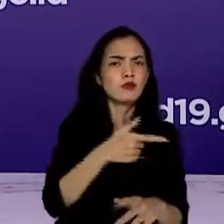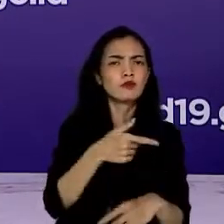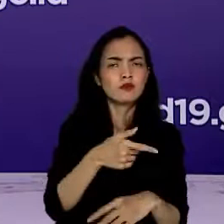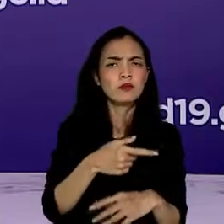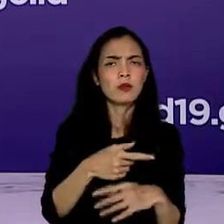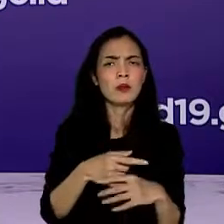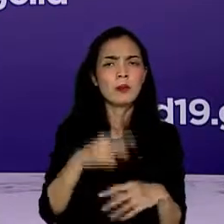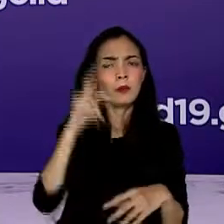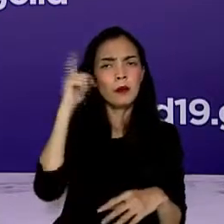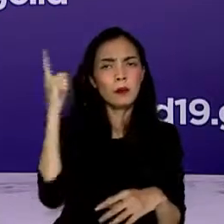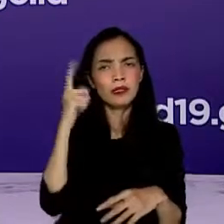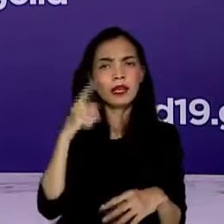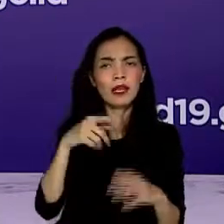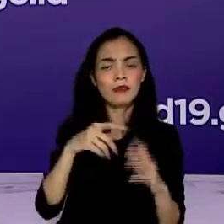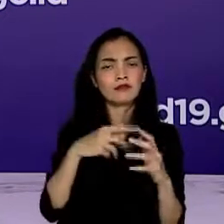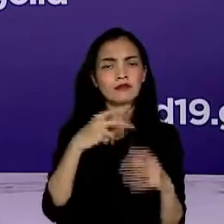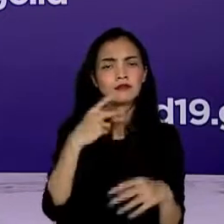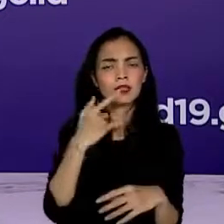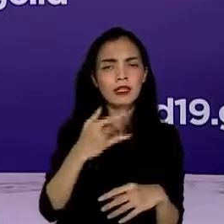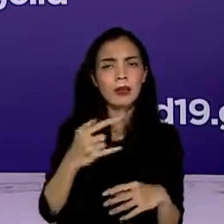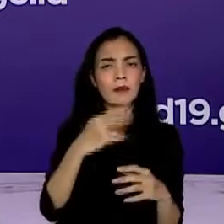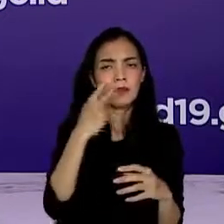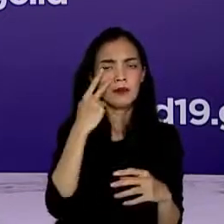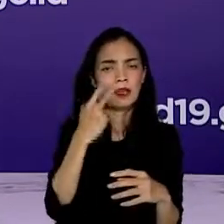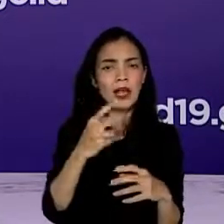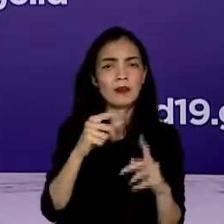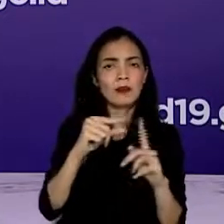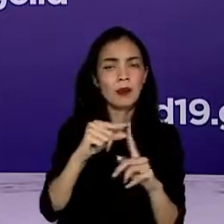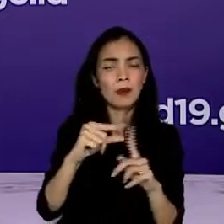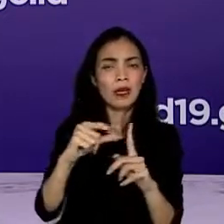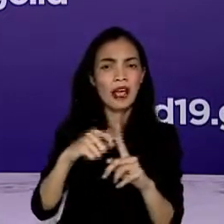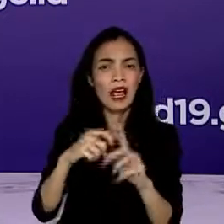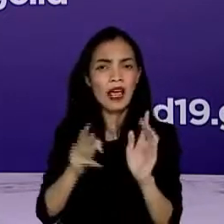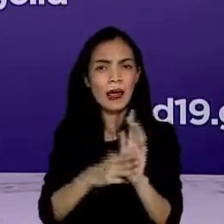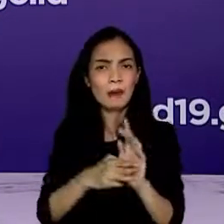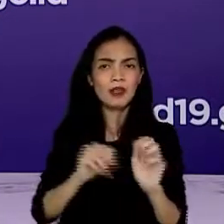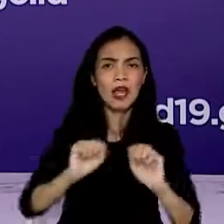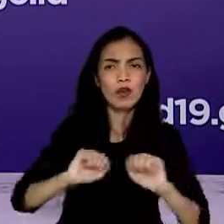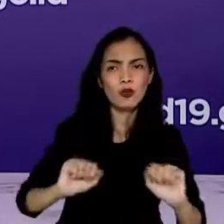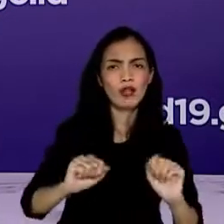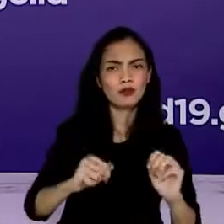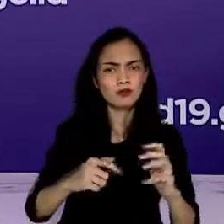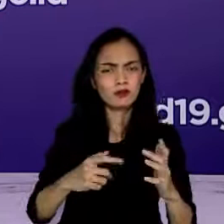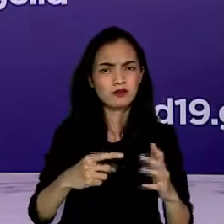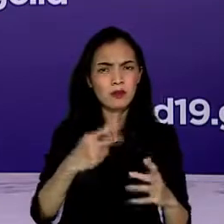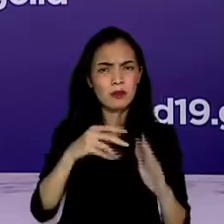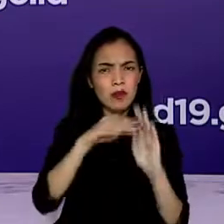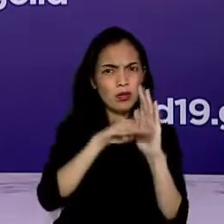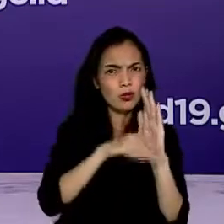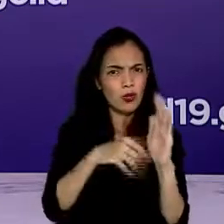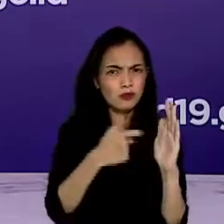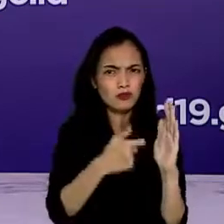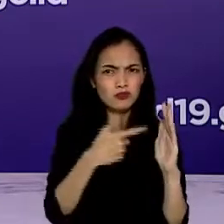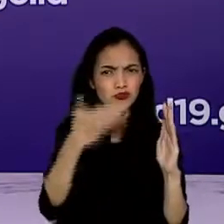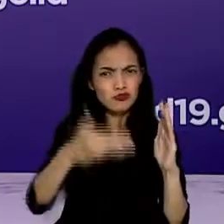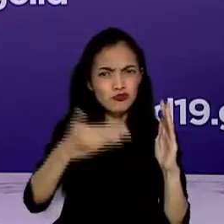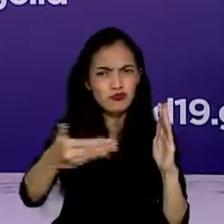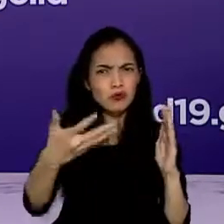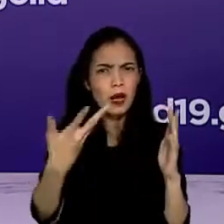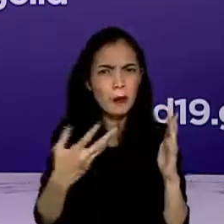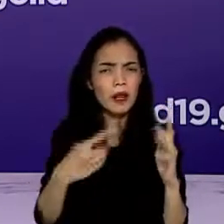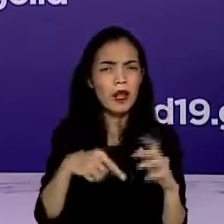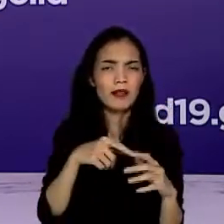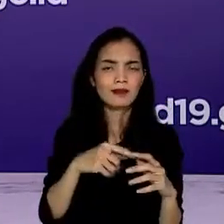memantau penerapan kebijakan pemberlakuan pembatasan kegiatan masyarakat atau PPKM darurat yang telah berlangsung sejak